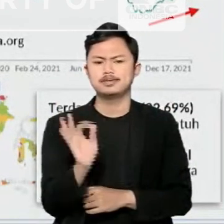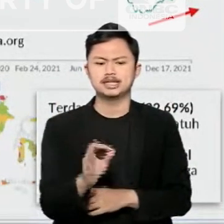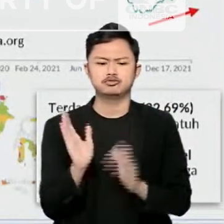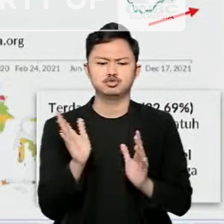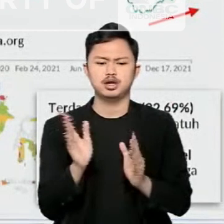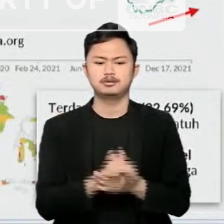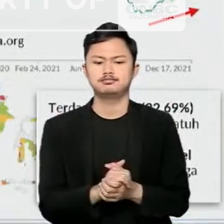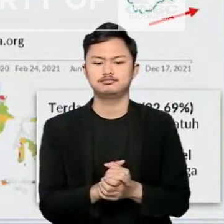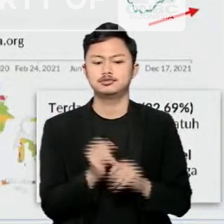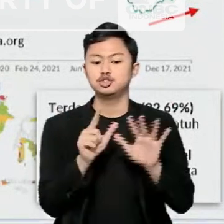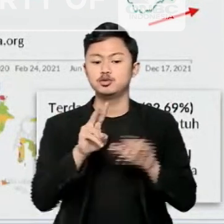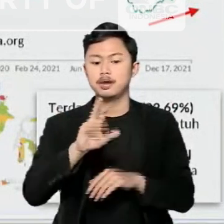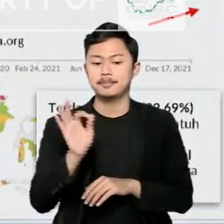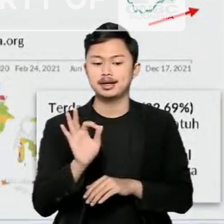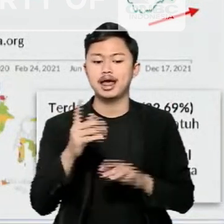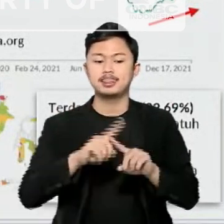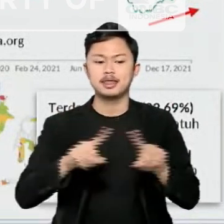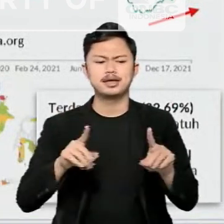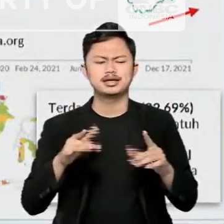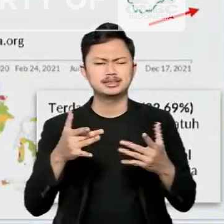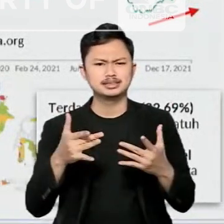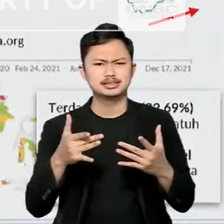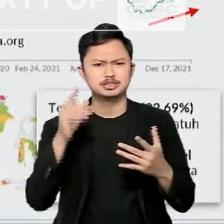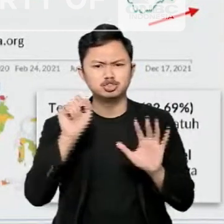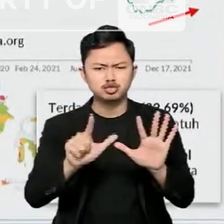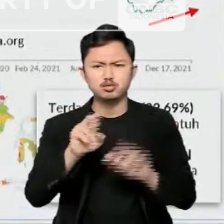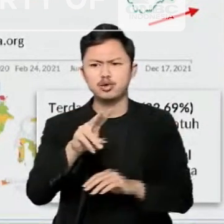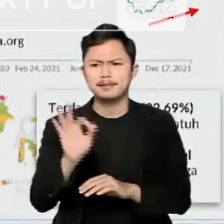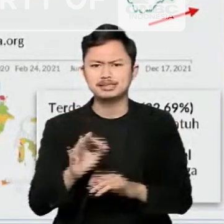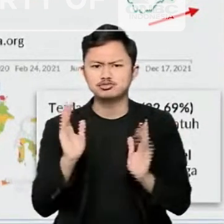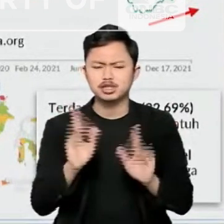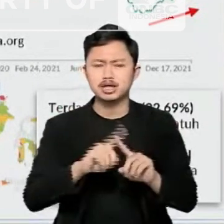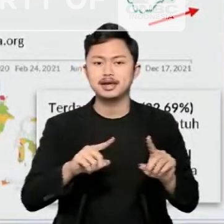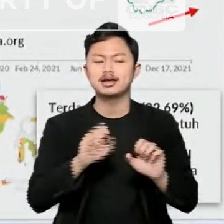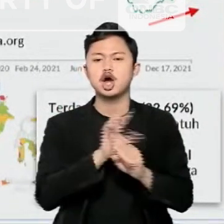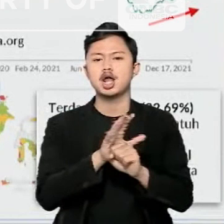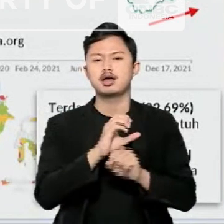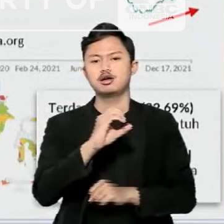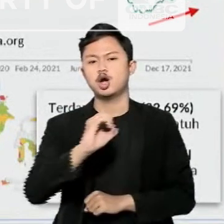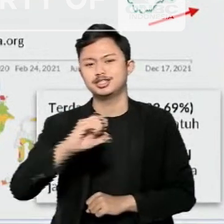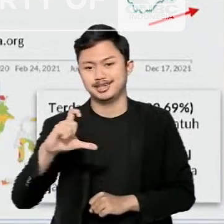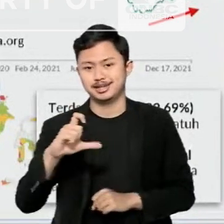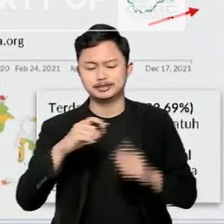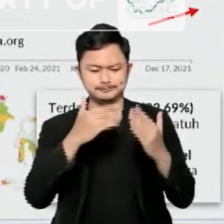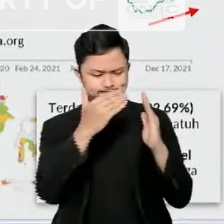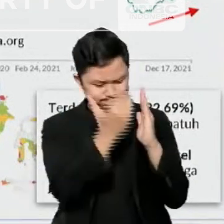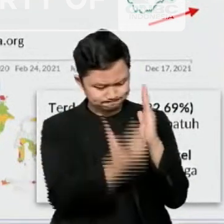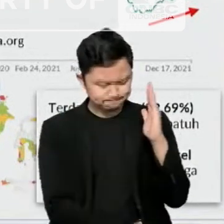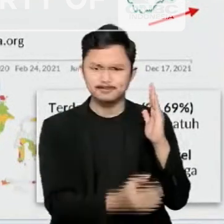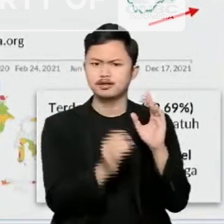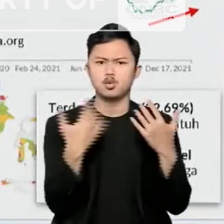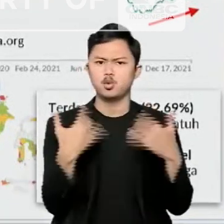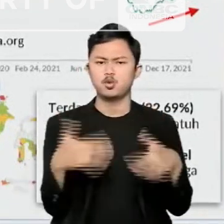Sementara itu, perubahan karakteristik varian Omikron yang berpotensi memperparah kondisi pandemi